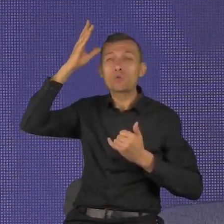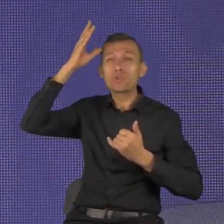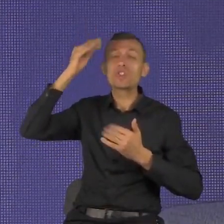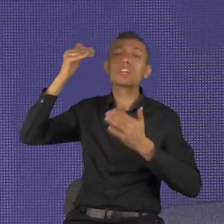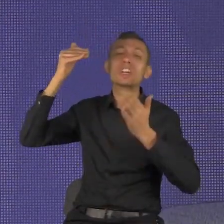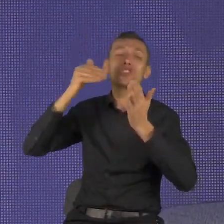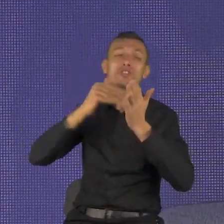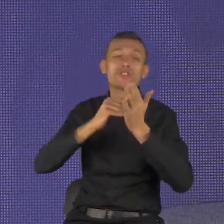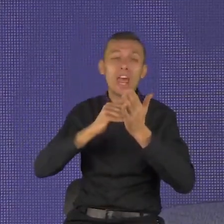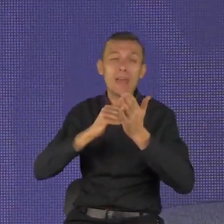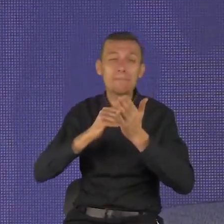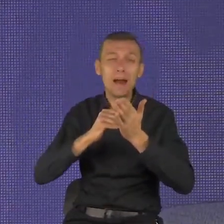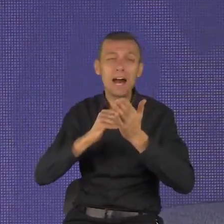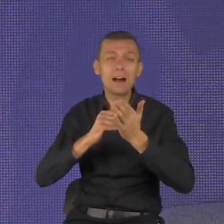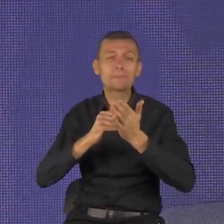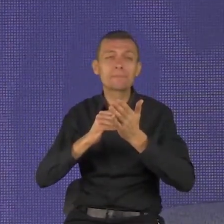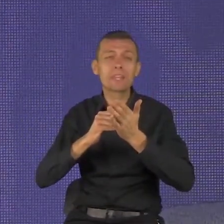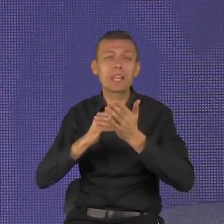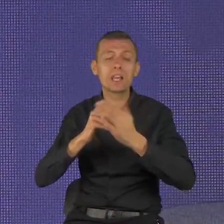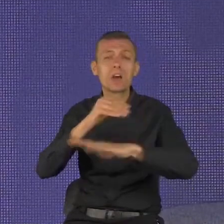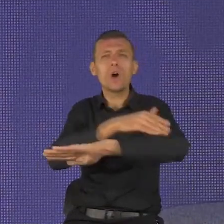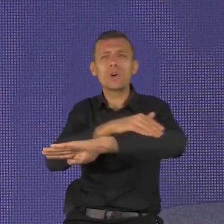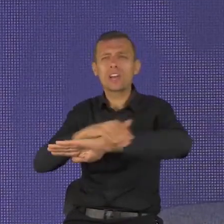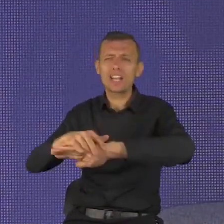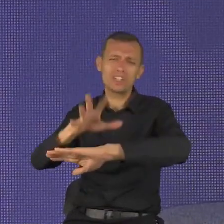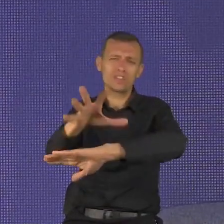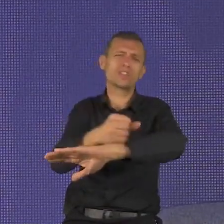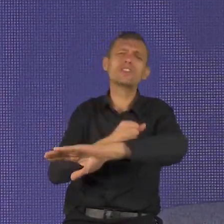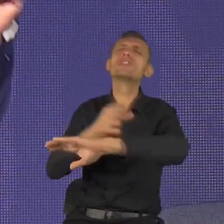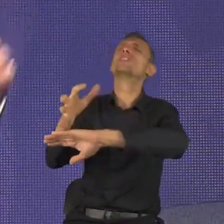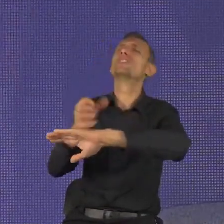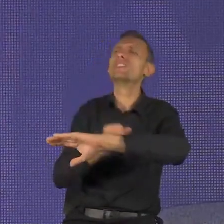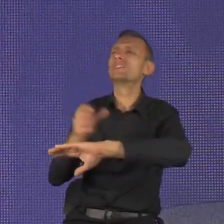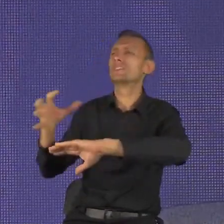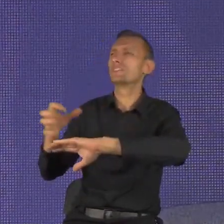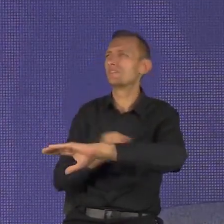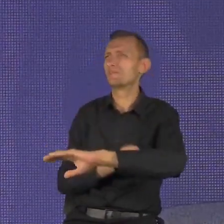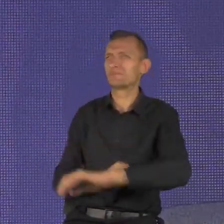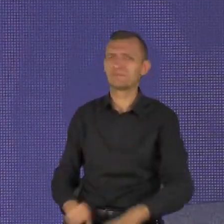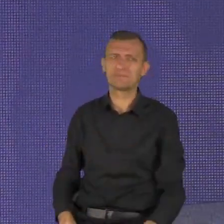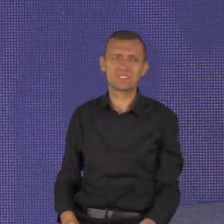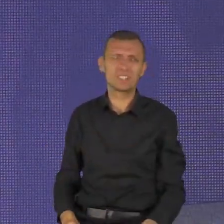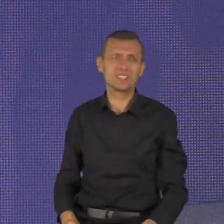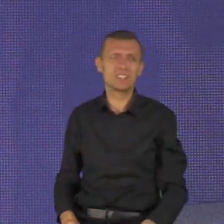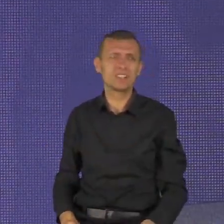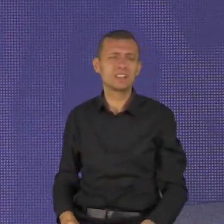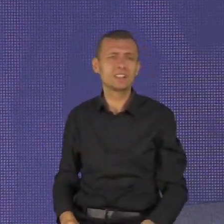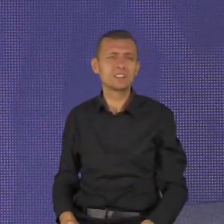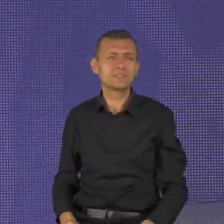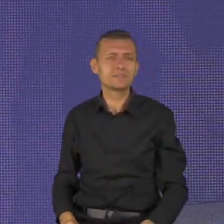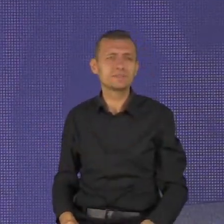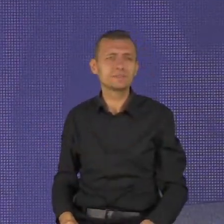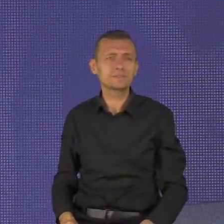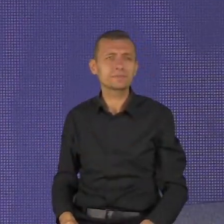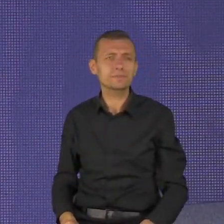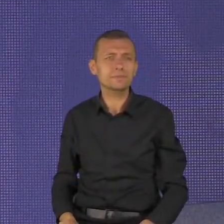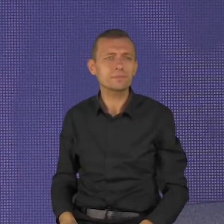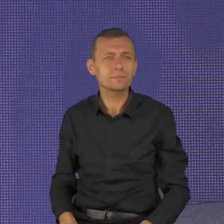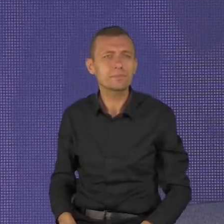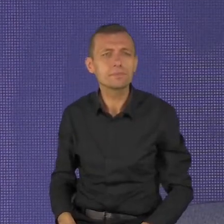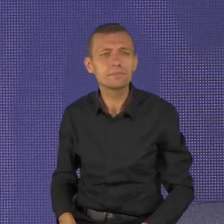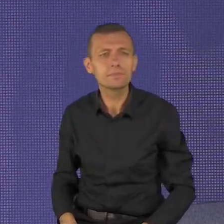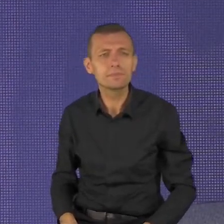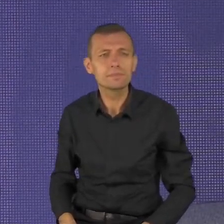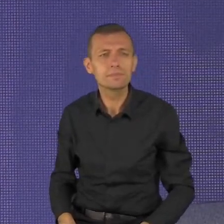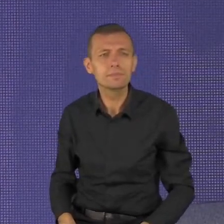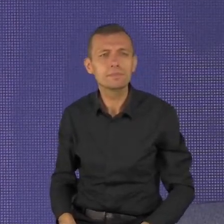stracić zdrowie, aby zyskać bogactwo. Ktoś powiedział, że życie składa się z dwóch etapów, że większość